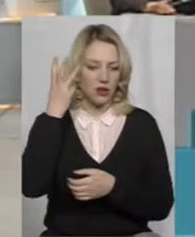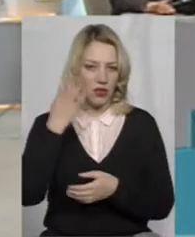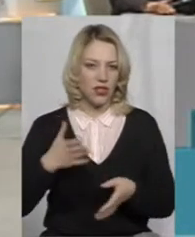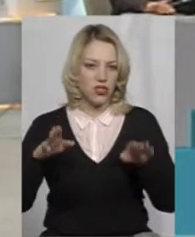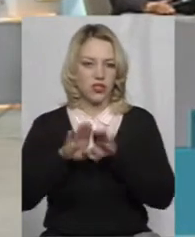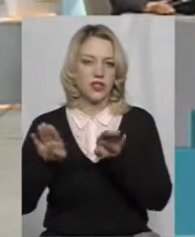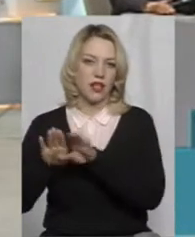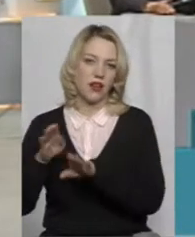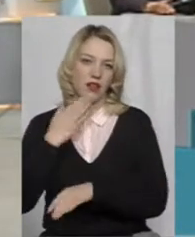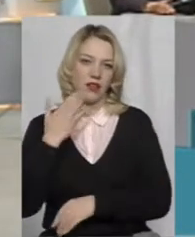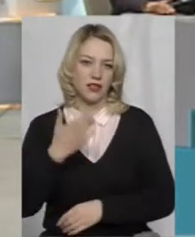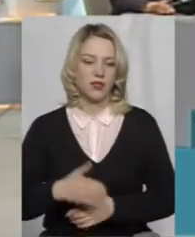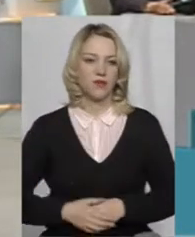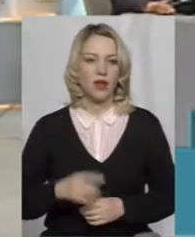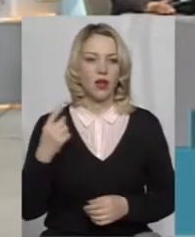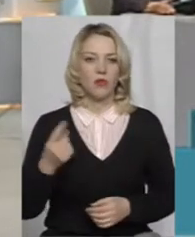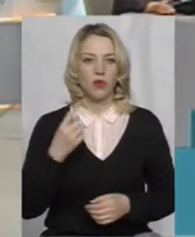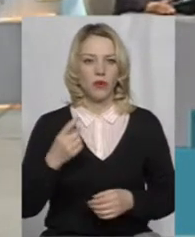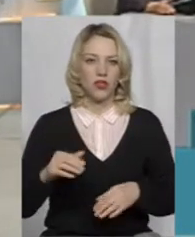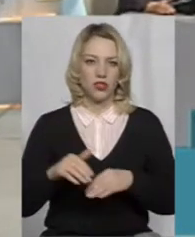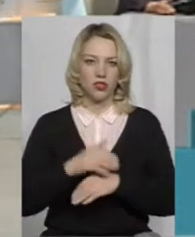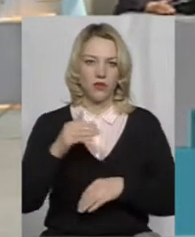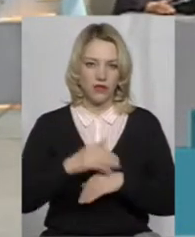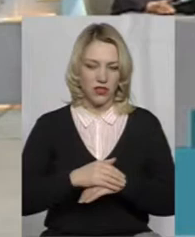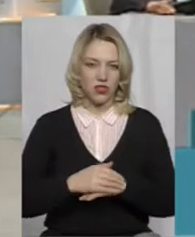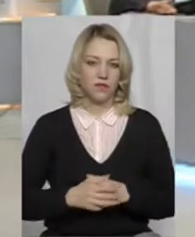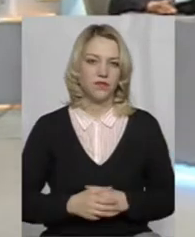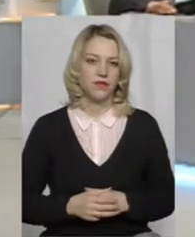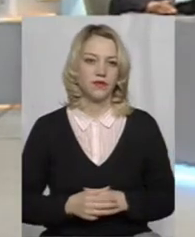закрилися? Ну, по-перше, добрий вечір, шановні хмельничані.